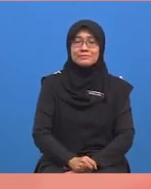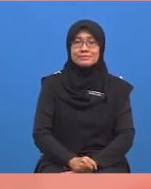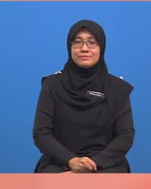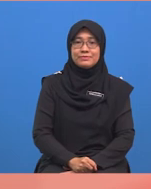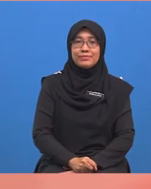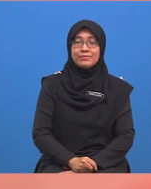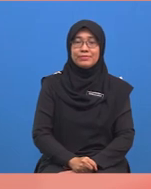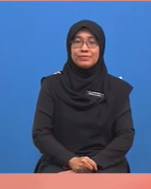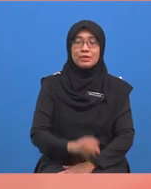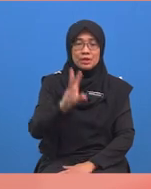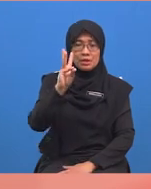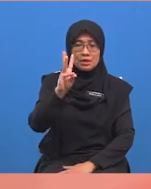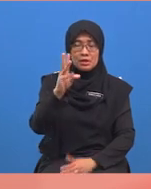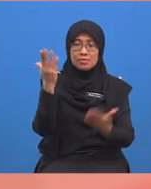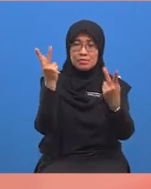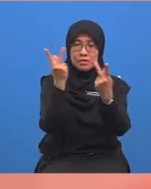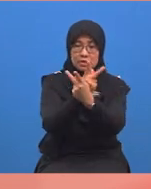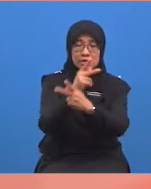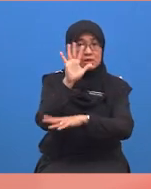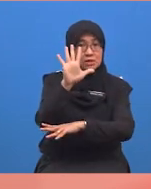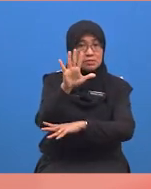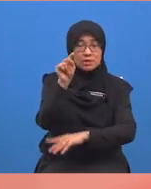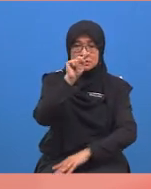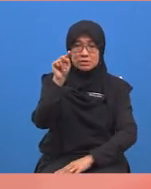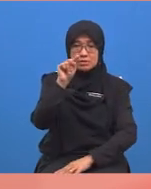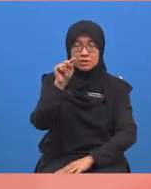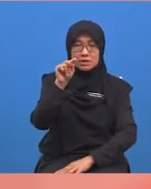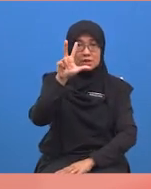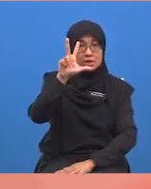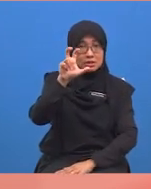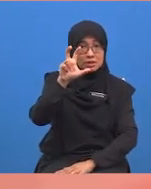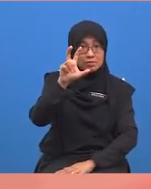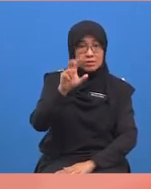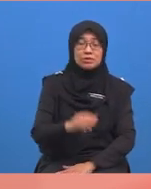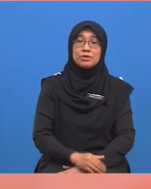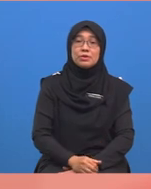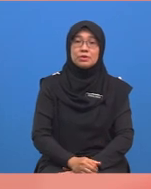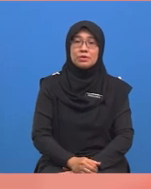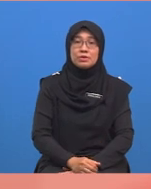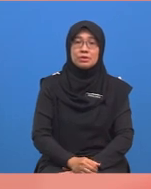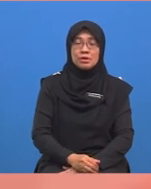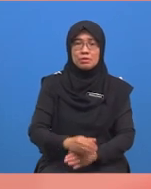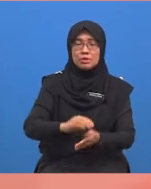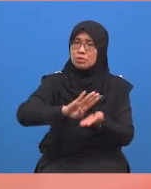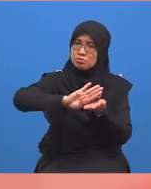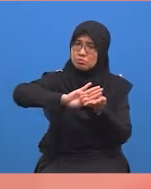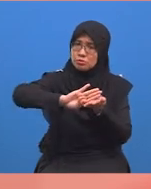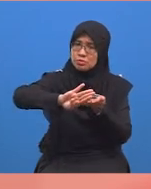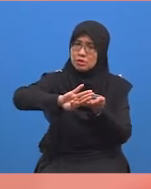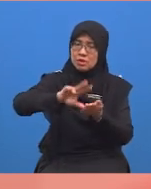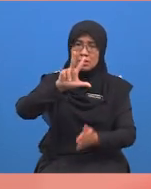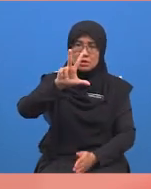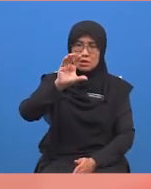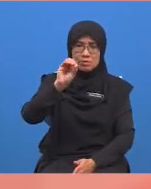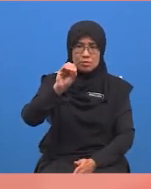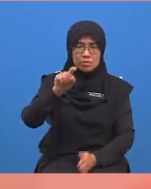Enam darab lima sama dengan tiga puluh. Selepas itu, tolakkan dengan tiga puluh